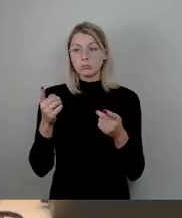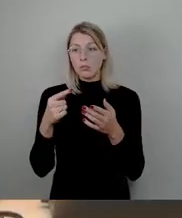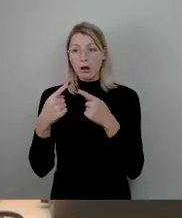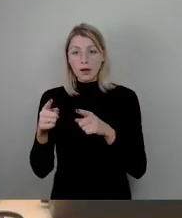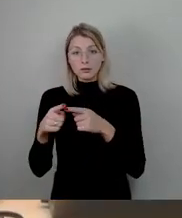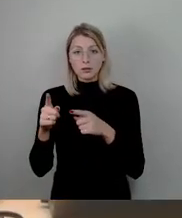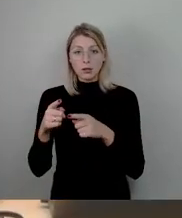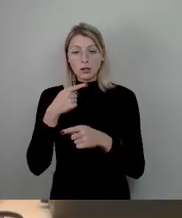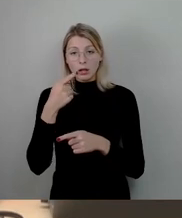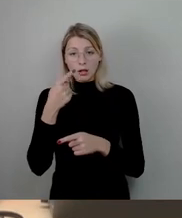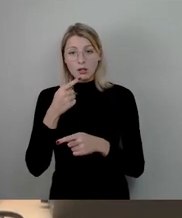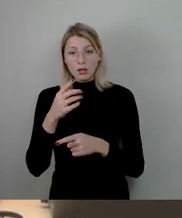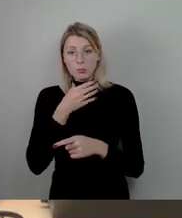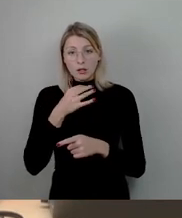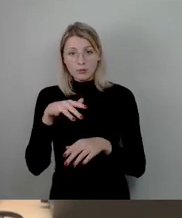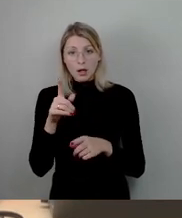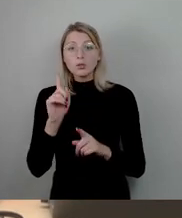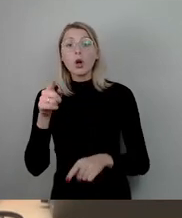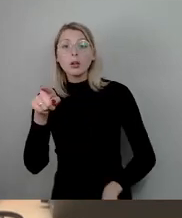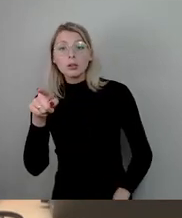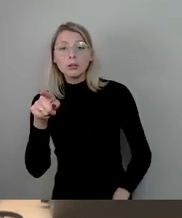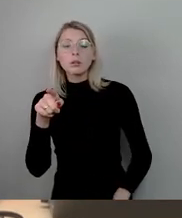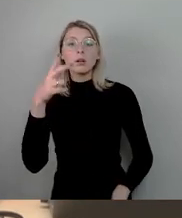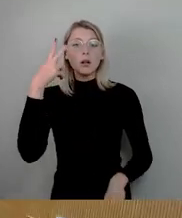nicht. Doch, Entschuldigung, Herr Pinkert.